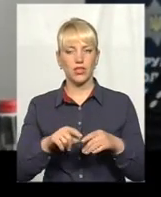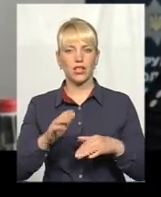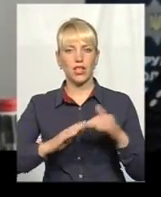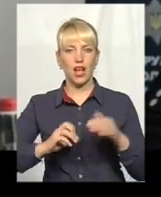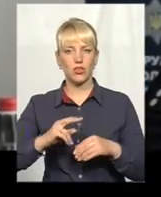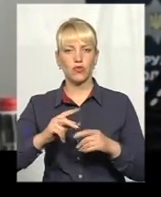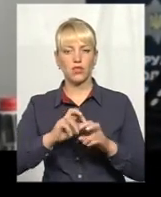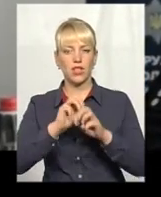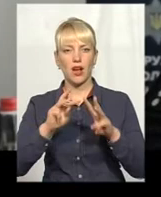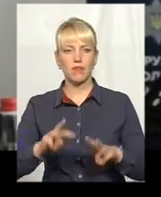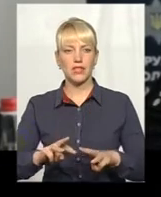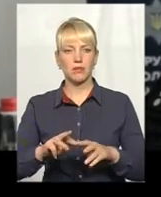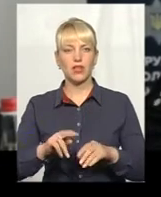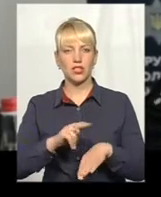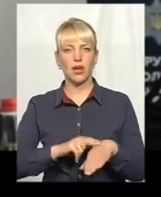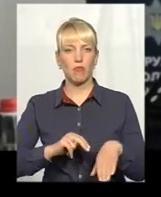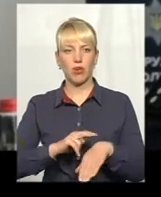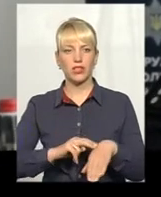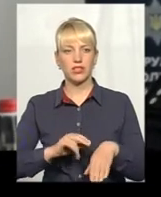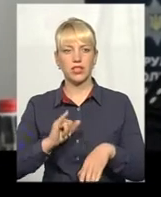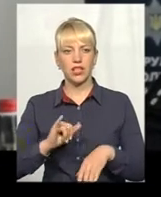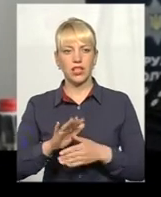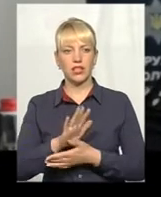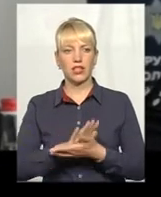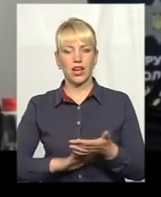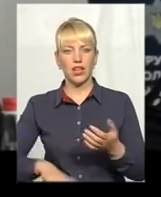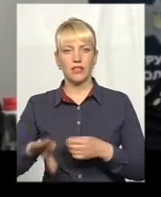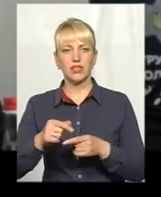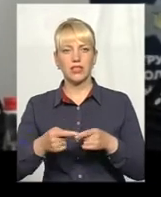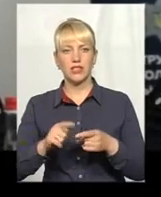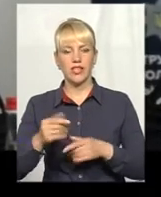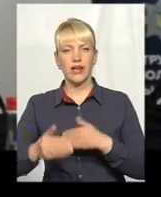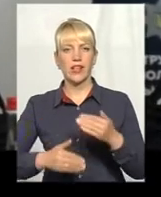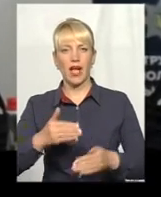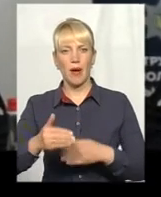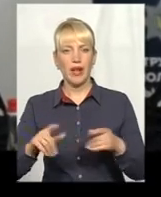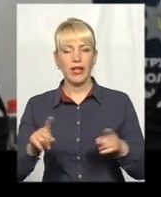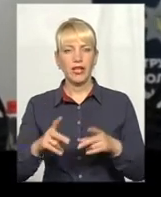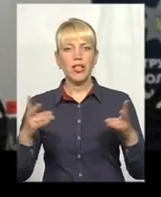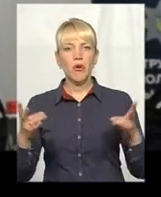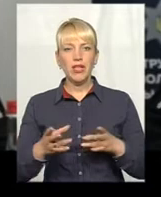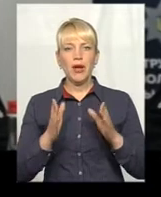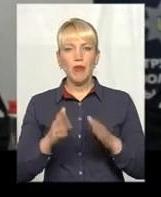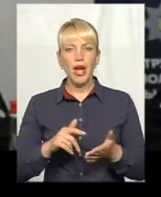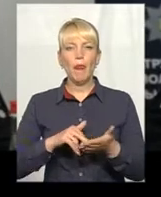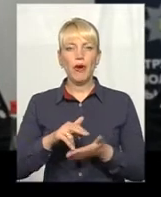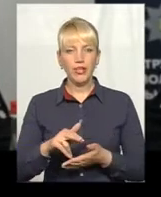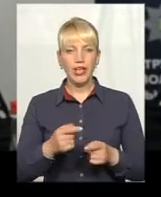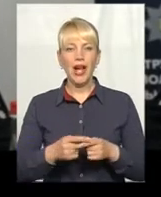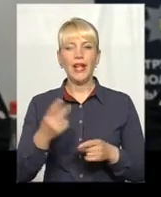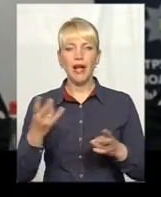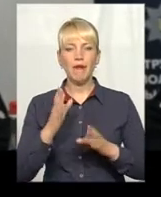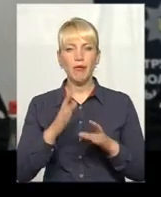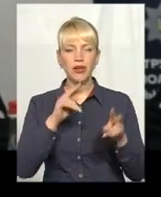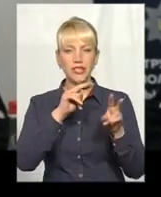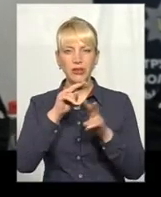забезпечення управління патрульної поліції. Ну і далі всі ті етапи, які необхідно буде прийти, треба буде